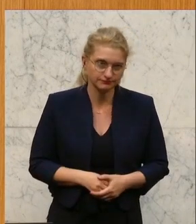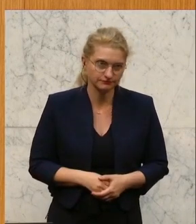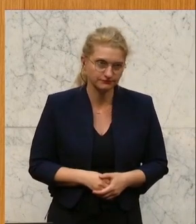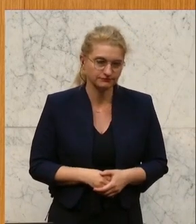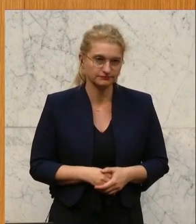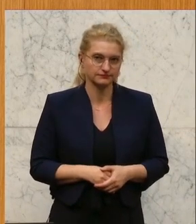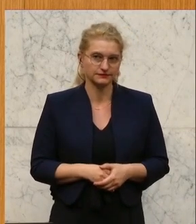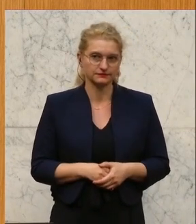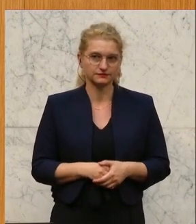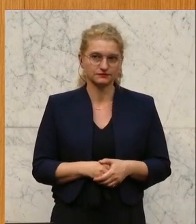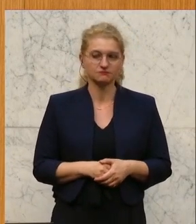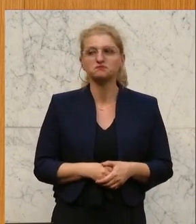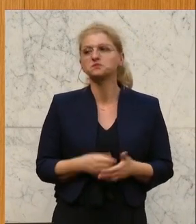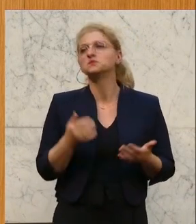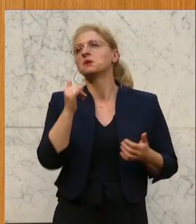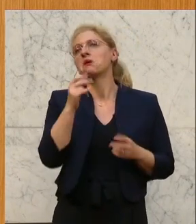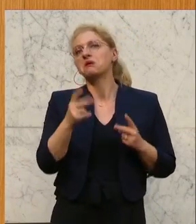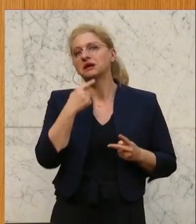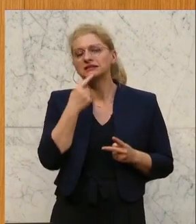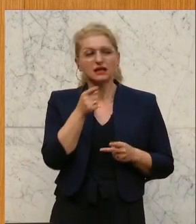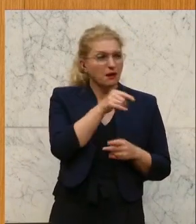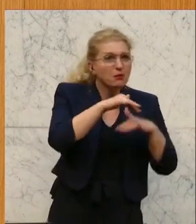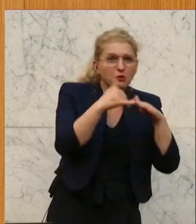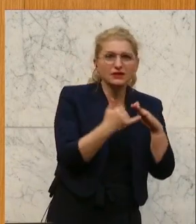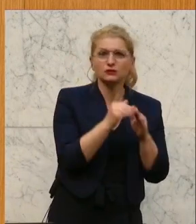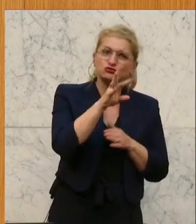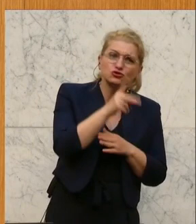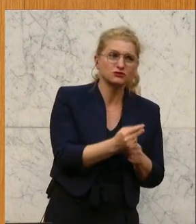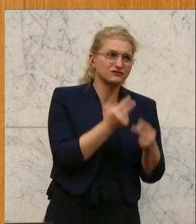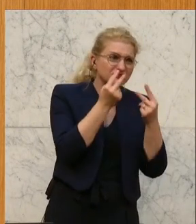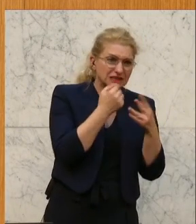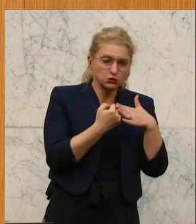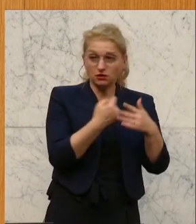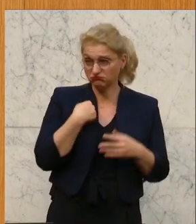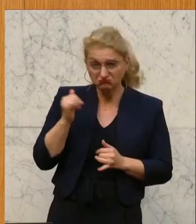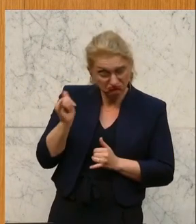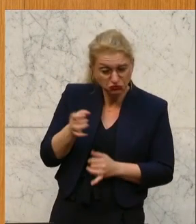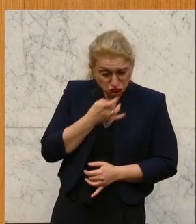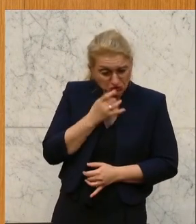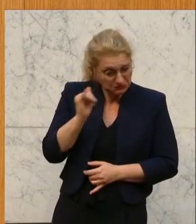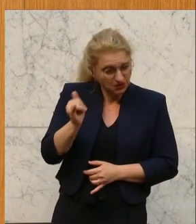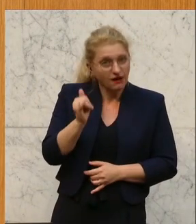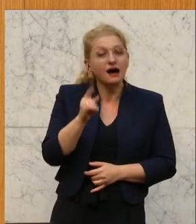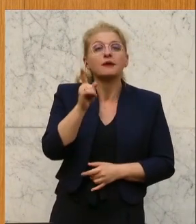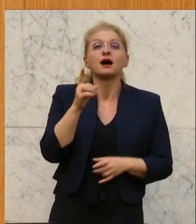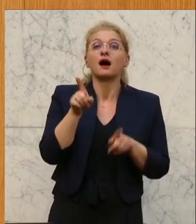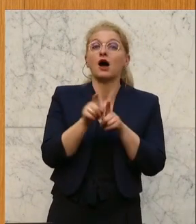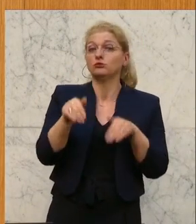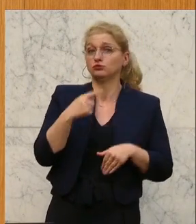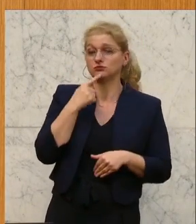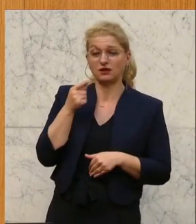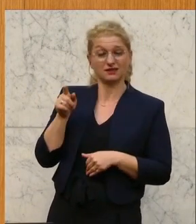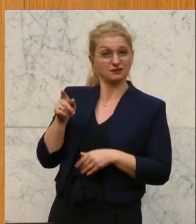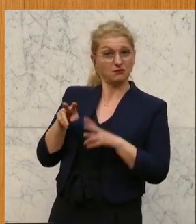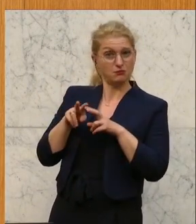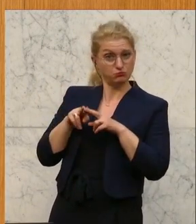Und jetzt kann man natürlich sagen, es sind sehr schöne Projekte, die da unterstützt werden. Auch dem würde ich zustimmen. Aber dann sage ich auch, der Job der Bundesregierung